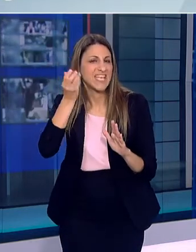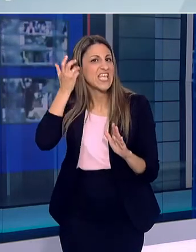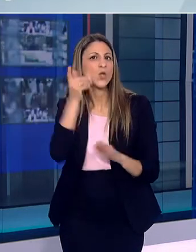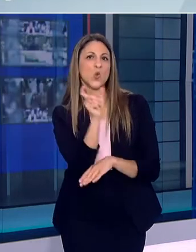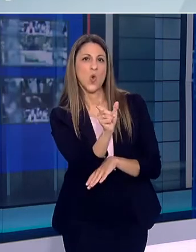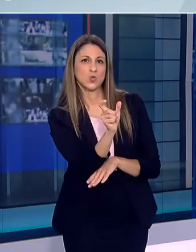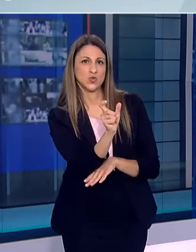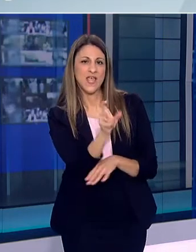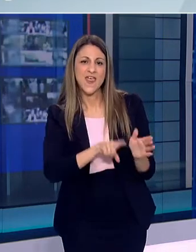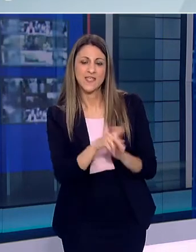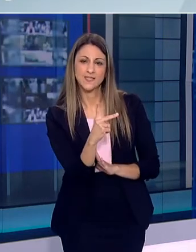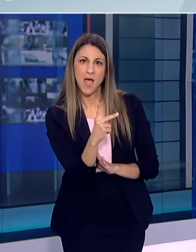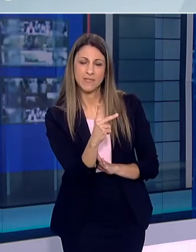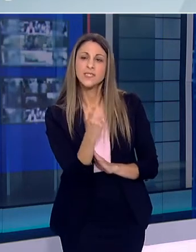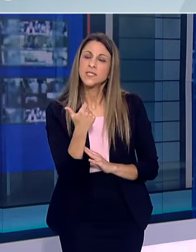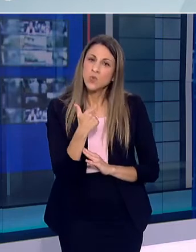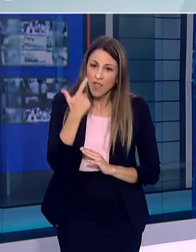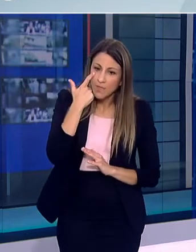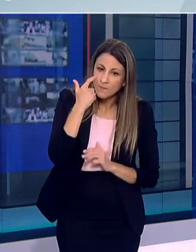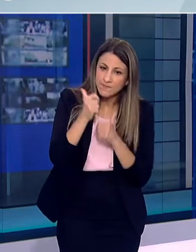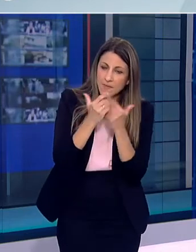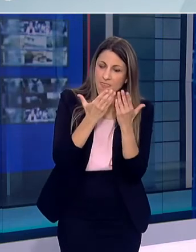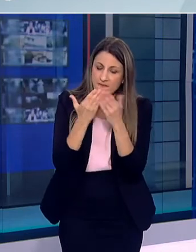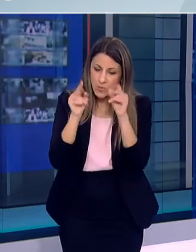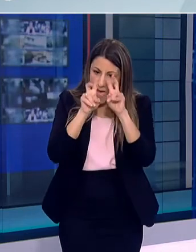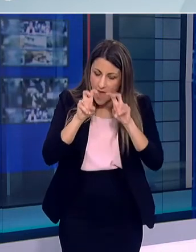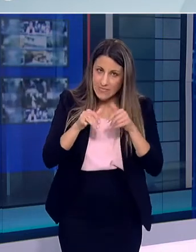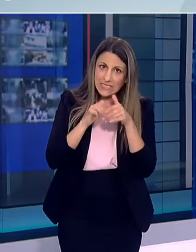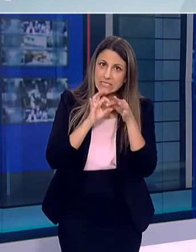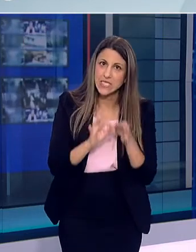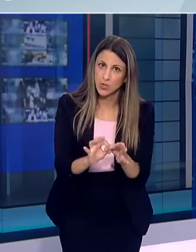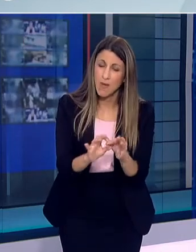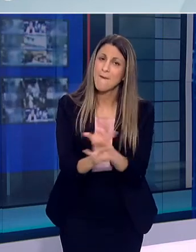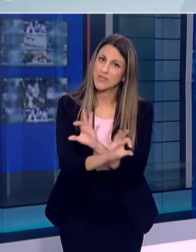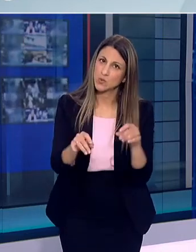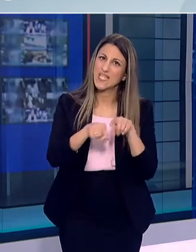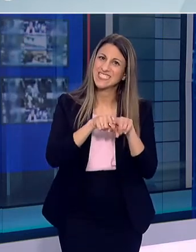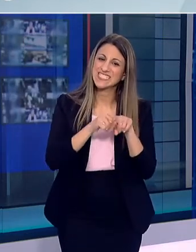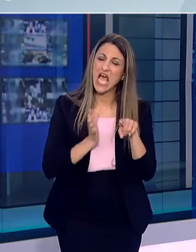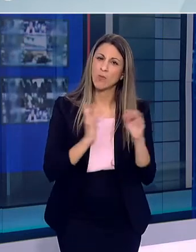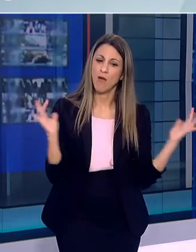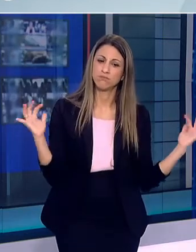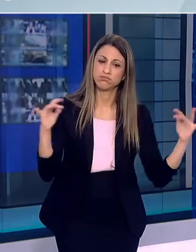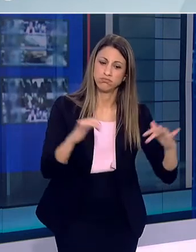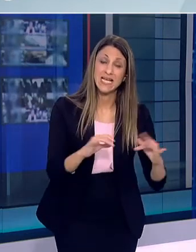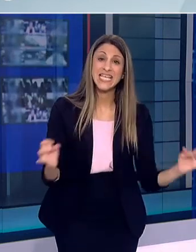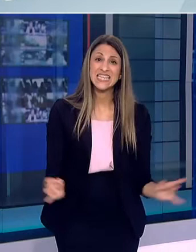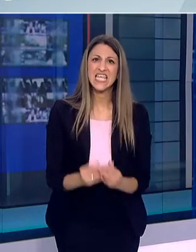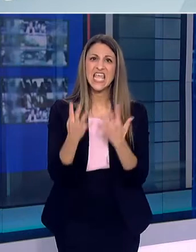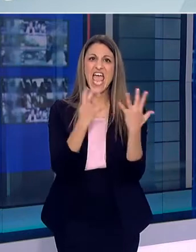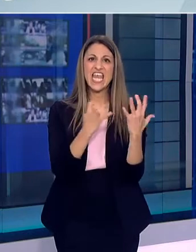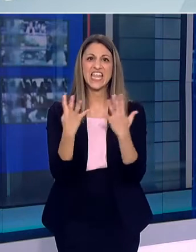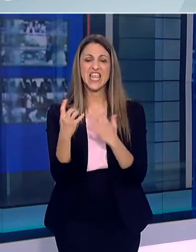να αντιμετωπίσουμε πρωτόκολλα πρόληψης της μετάδοσης της νόσου και έχει σχέση με αυτό που έχει και για κλειστούς χώρους Όταν το 99,7%